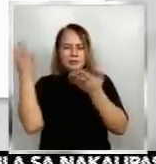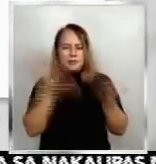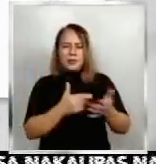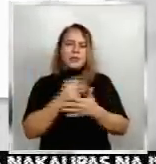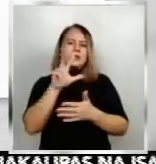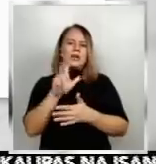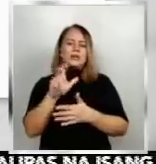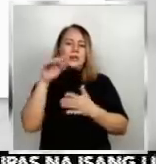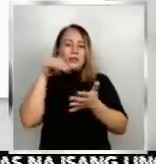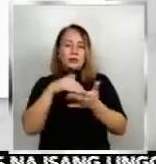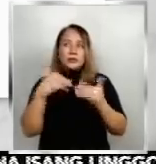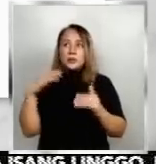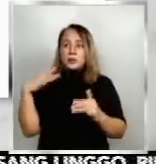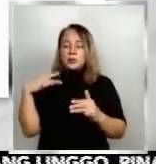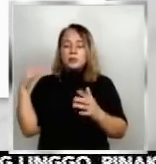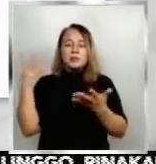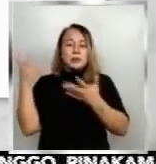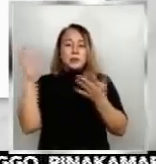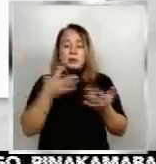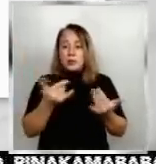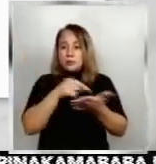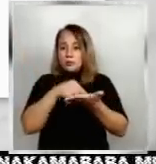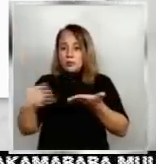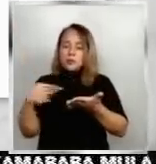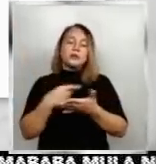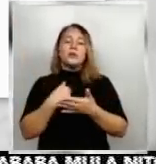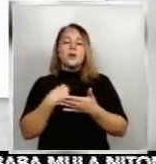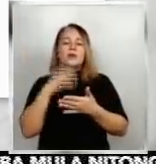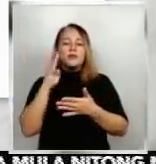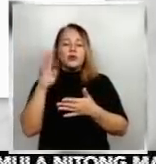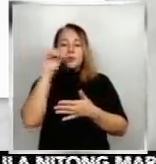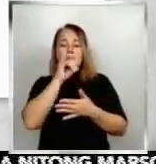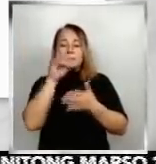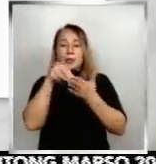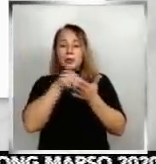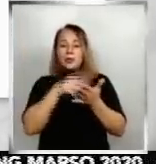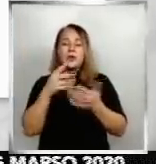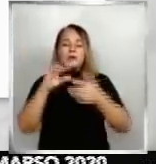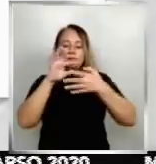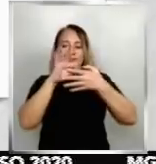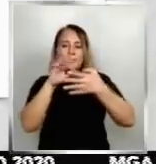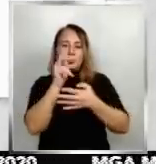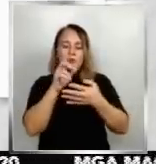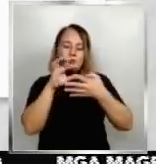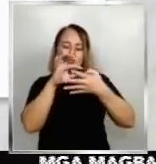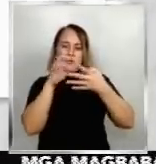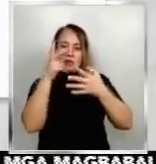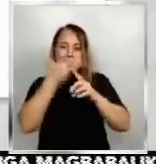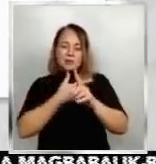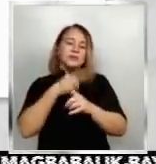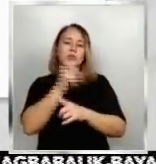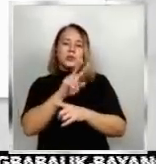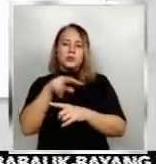parao ang inaasahang dumating ngayong linggo. Ang balansing 40 million ay sa first quarter ng 2022 daw darating. Kahit daw